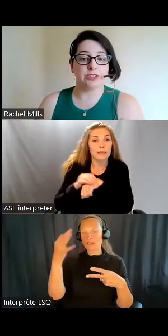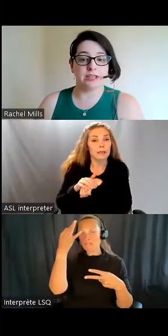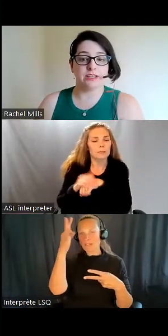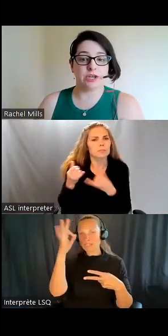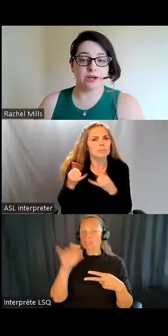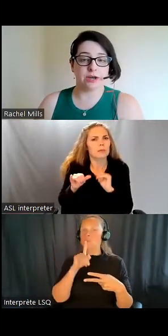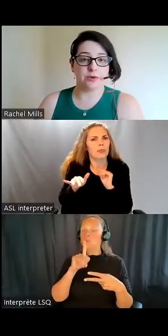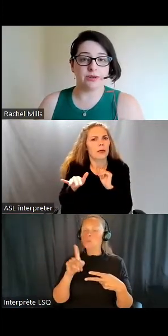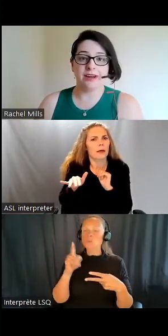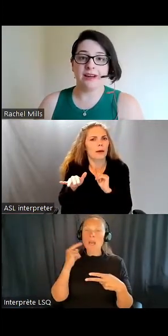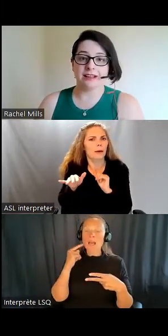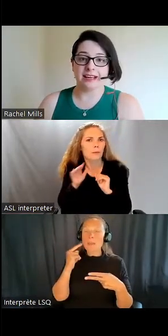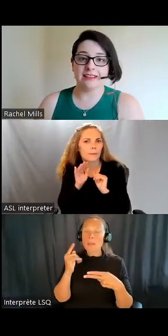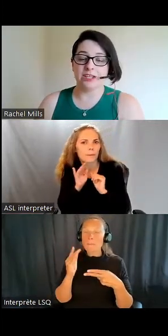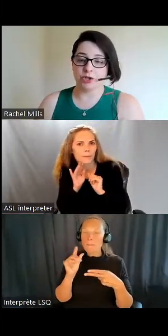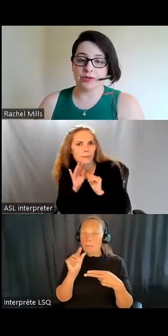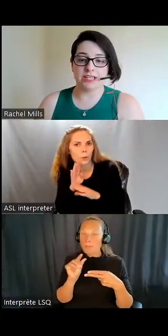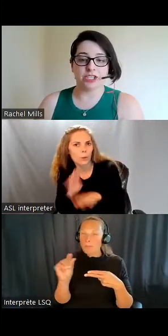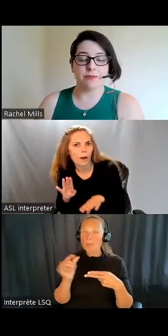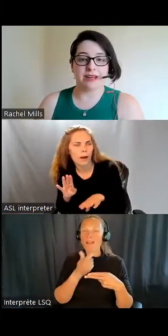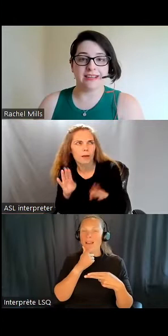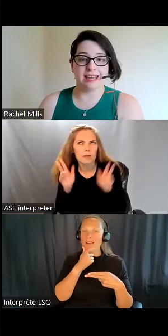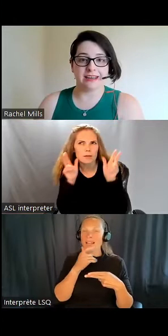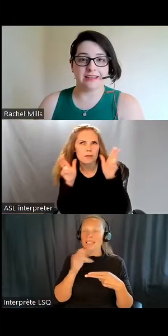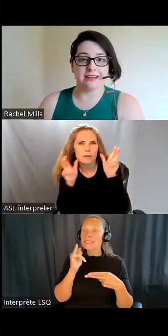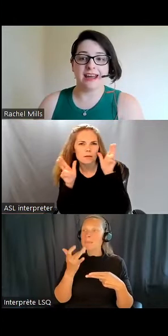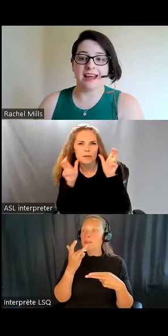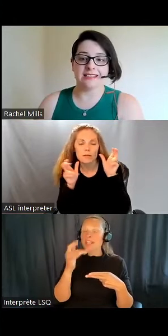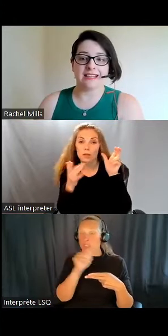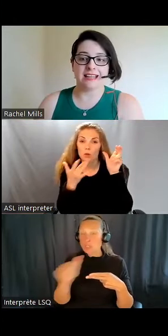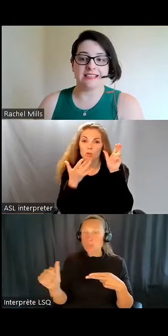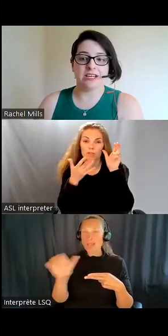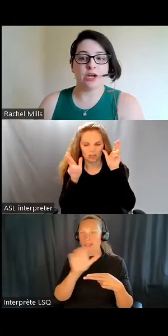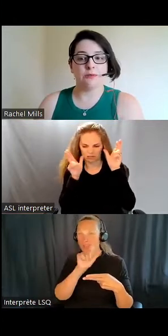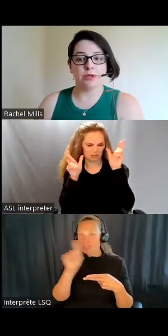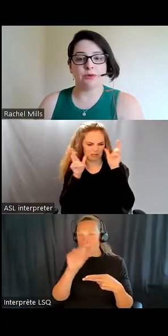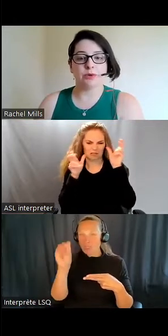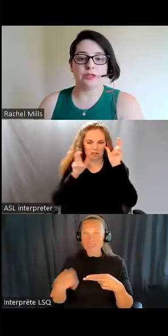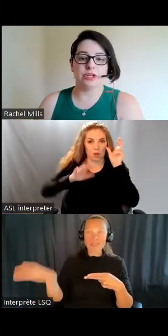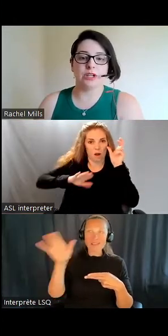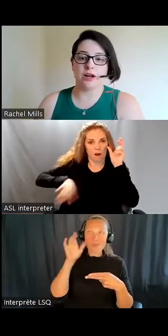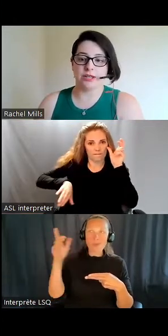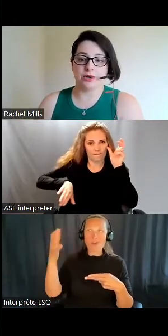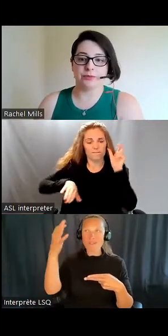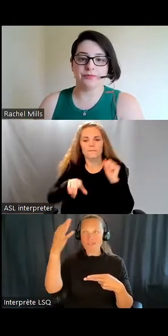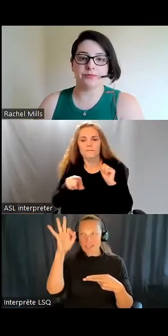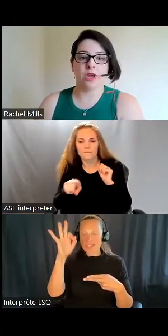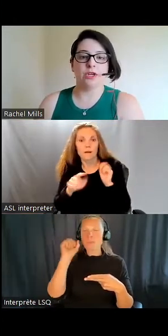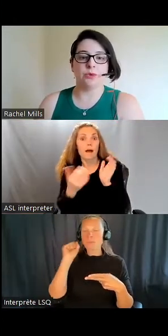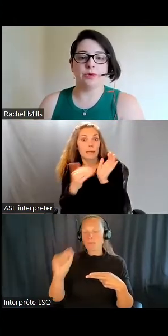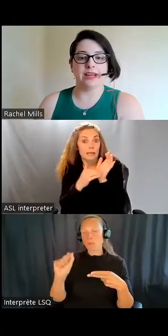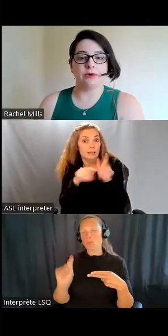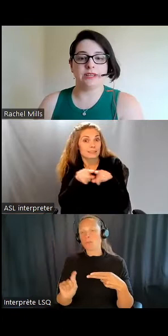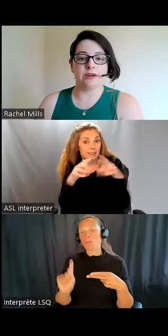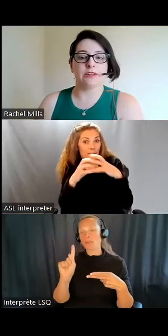Si vous préférez supprimer le son de l'audio initial en anglais, cliquez à nouveau sur la touche Interprétation et choisissez Couper